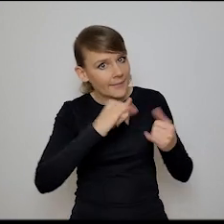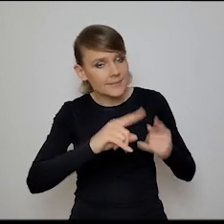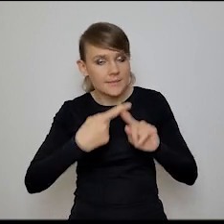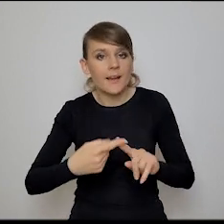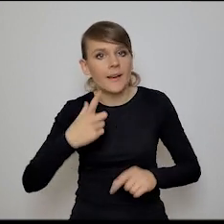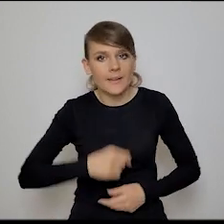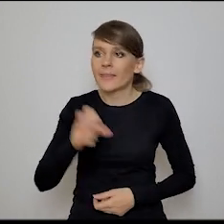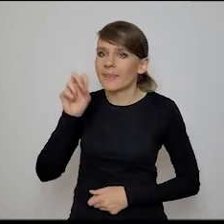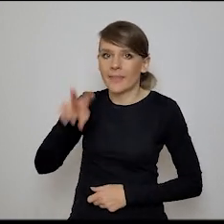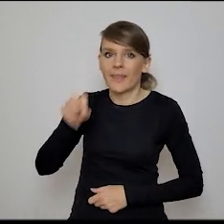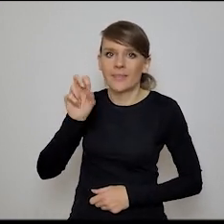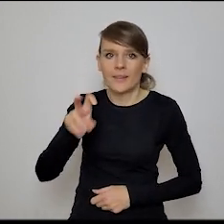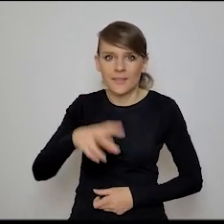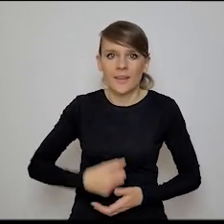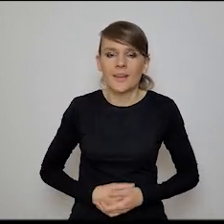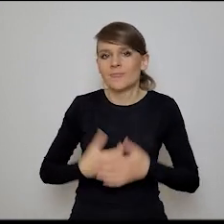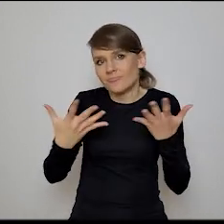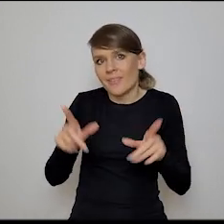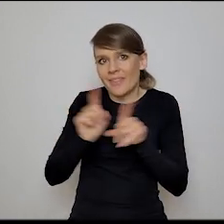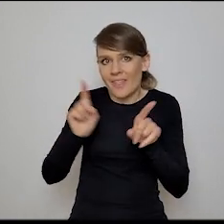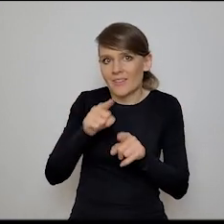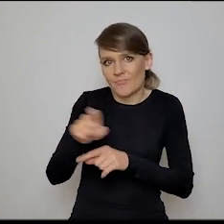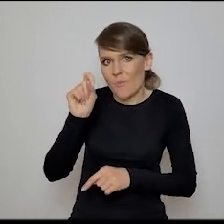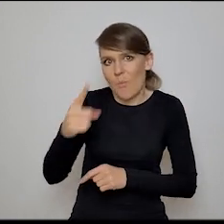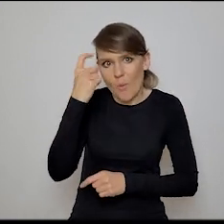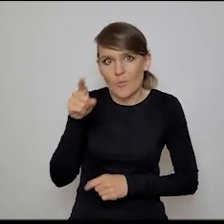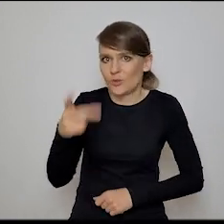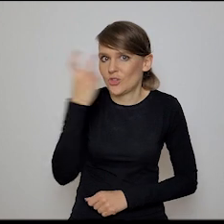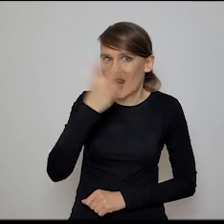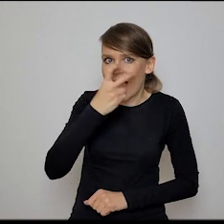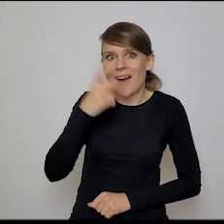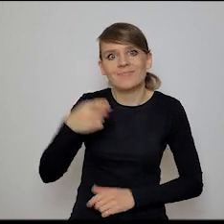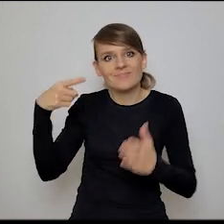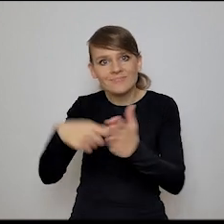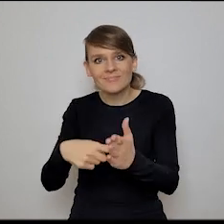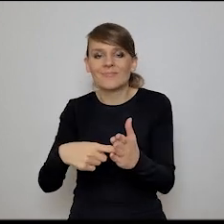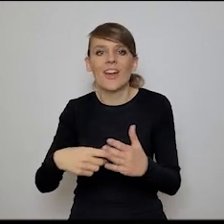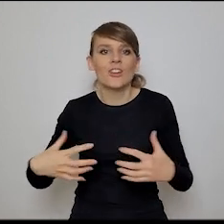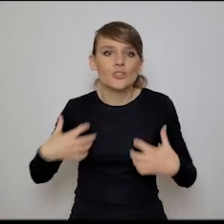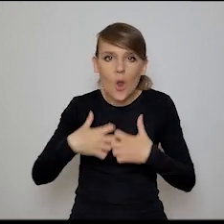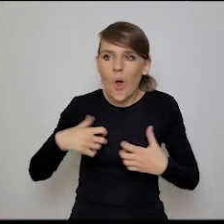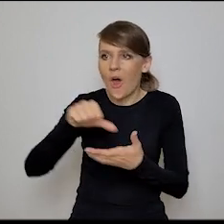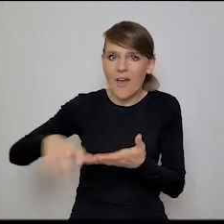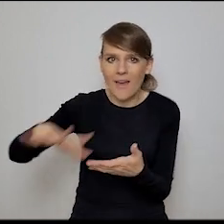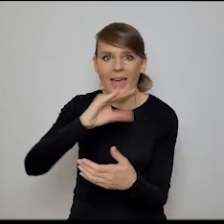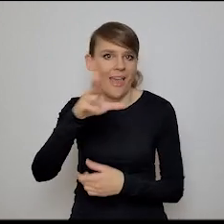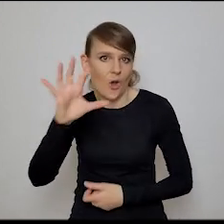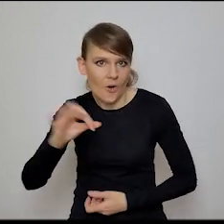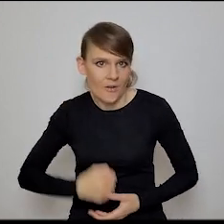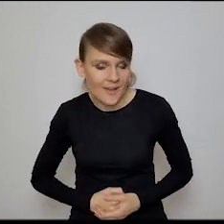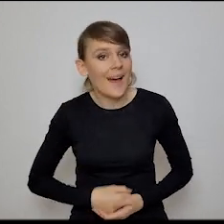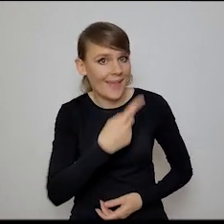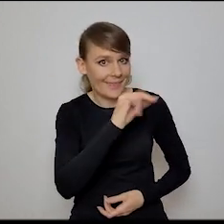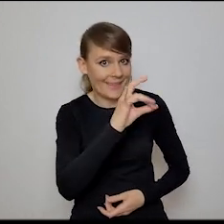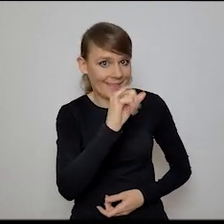Tak, tak, tak, tak, to takie są, wiesz, też pomysły, dosyć ciekawe, takie proekologiczne, prośrodowiskowe, możesz powiedzieć, czy one mają charakter. Digital